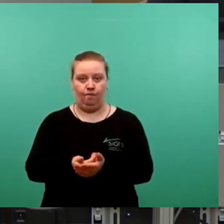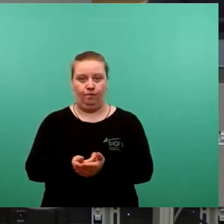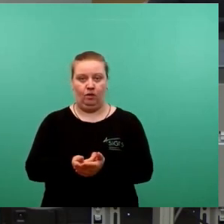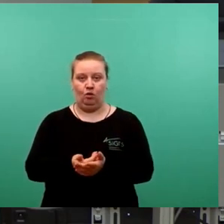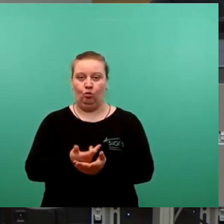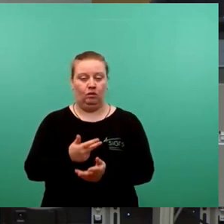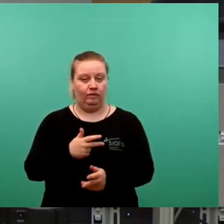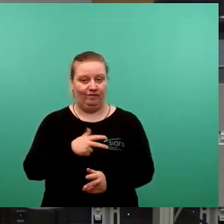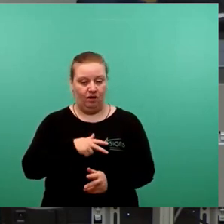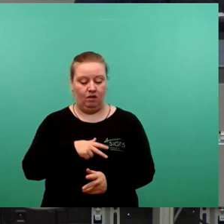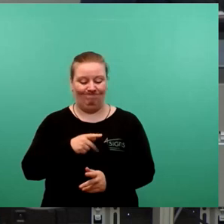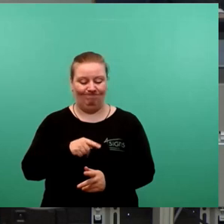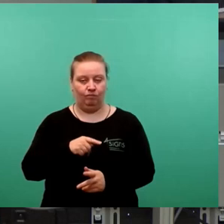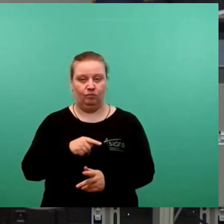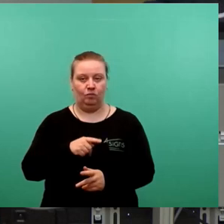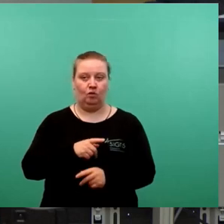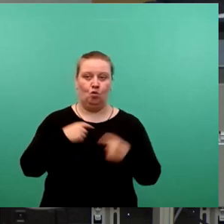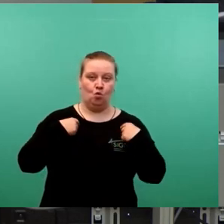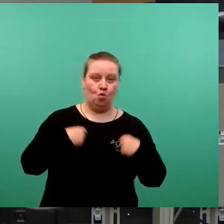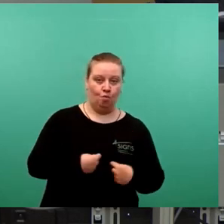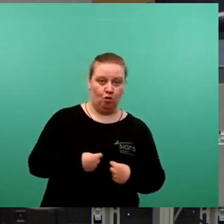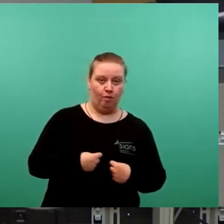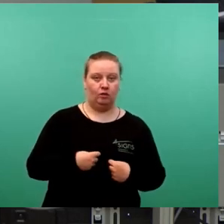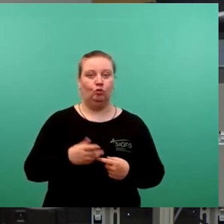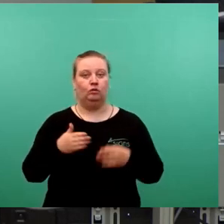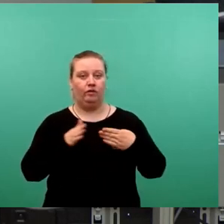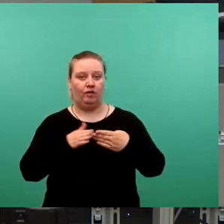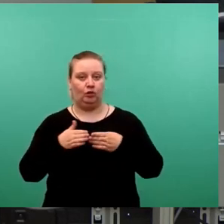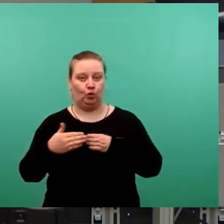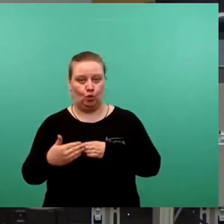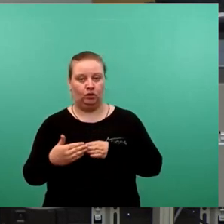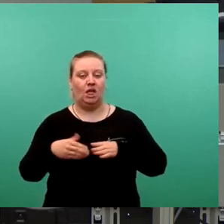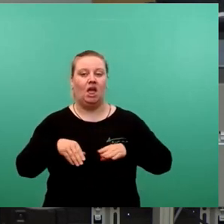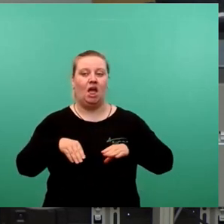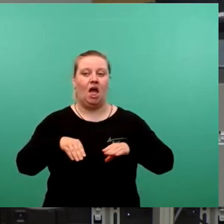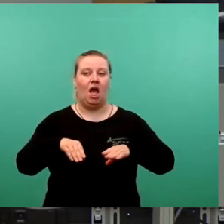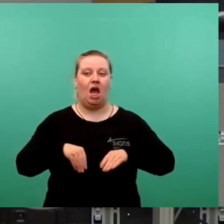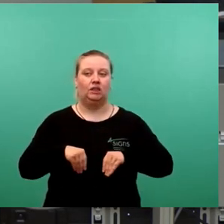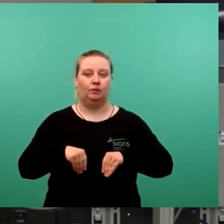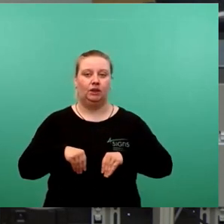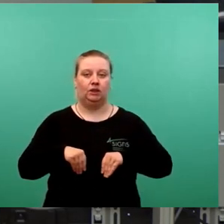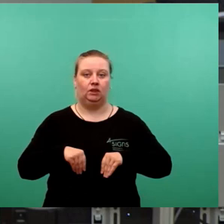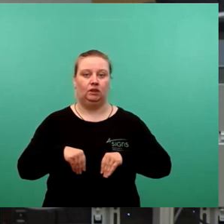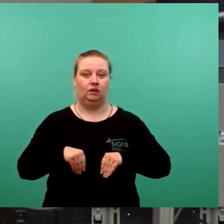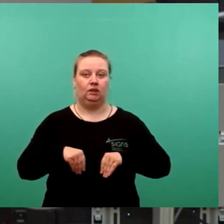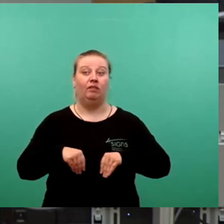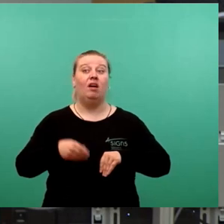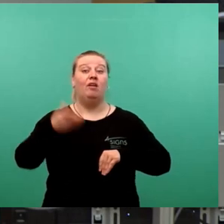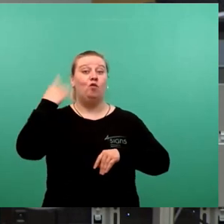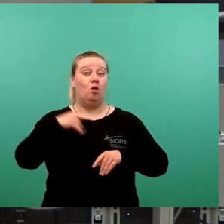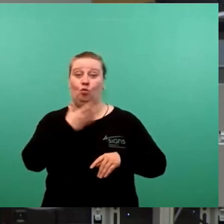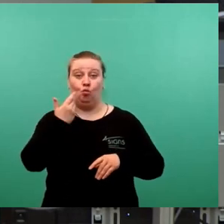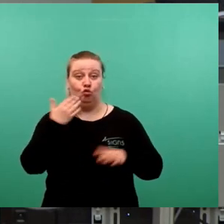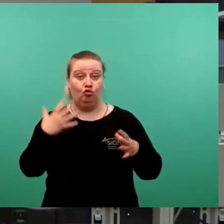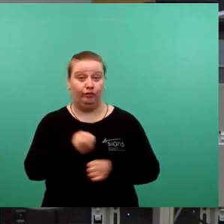voneinander der Oberbürgermeister und mehrerer Fraktionen akzeptiert, weil wir vorher es eben nicht geschafft haben,